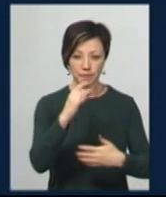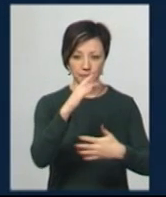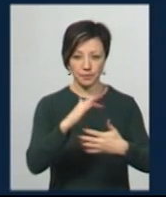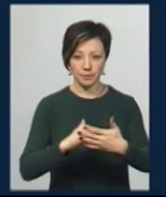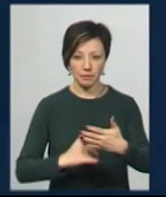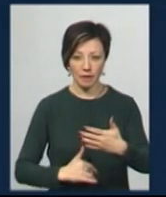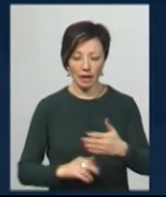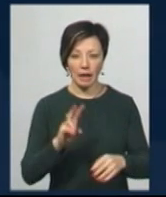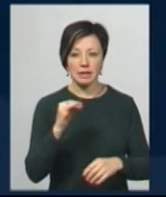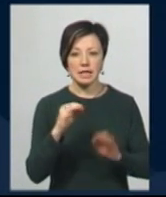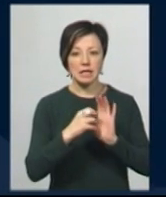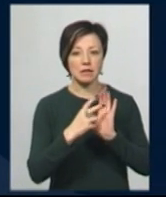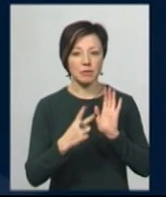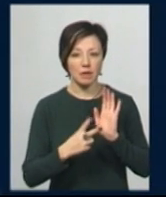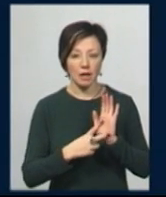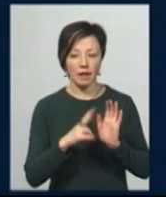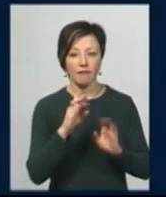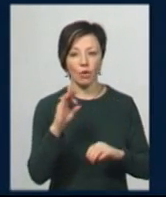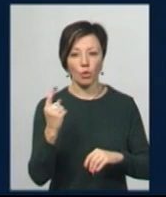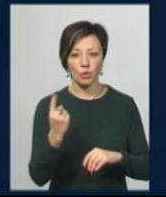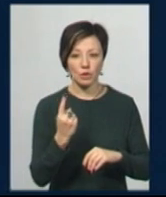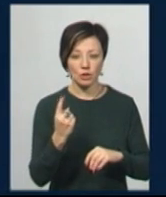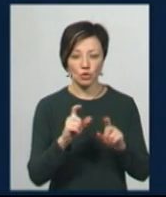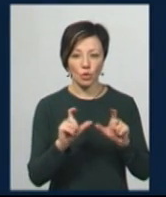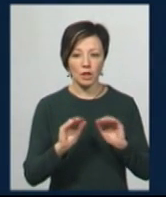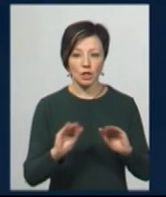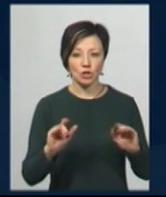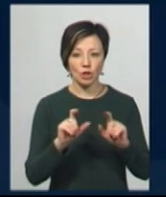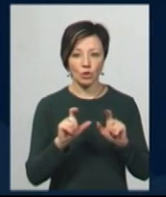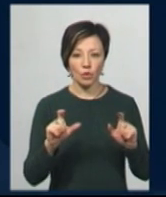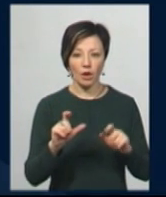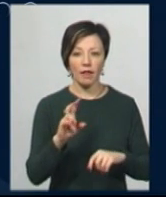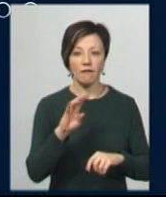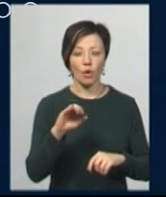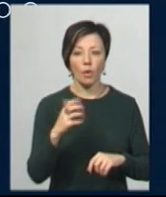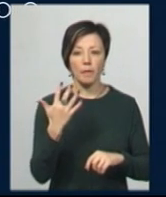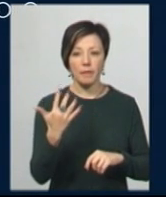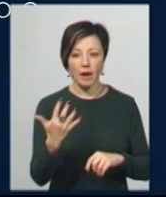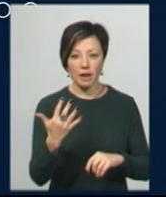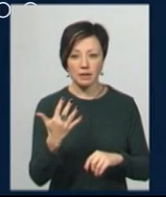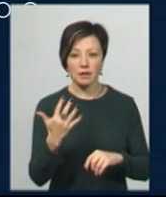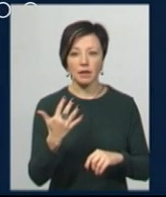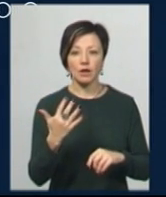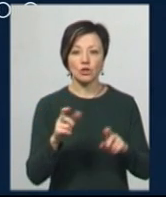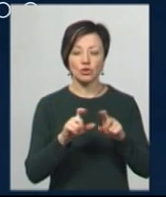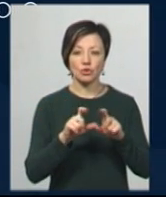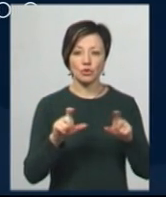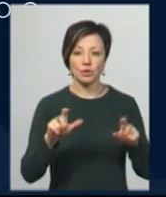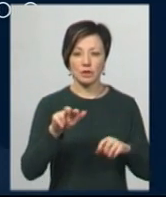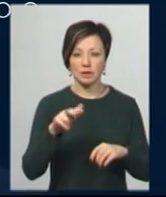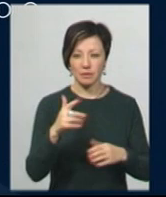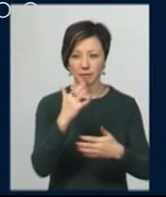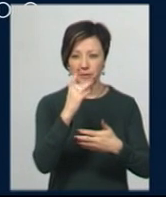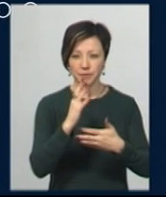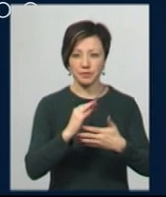Козубняка, ліцей номер 17, НВО номер 1, школа «Дитячий садок», НВО номер 5 імені Сергія Єфремова, НВО номер